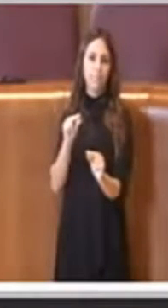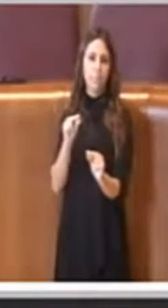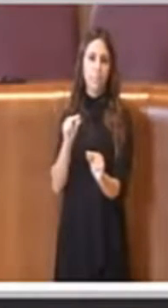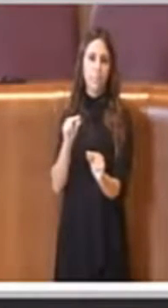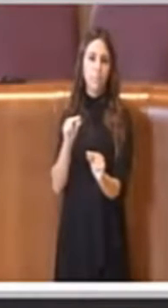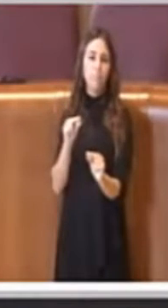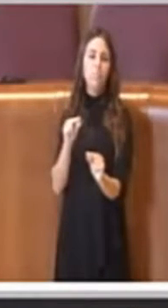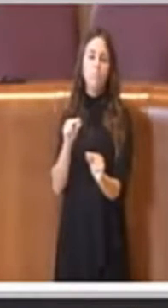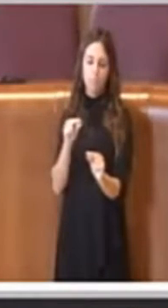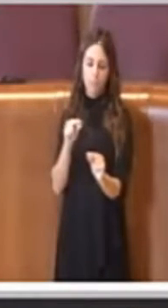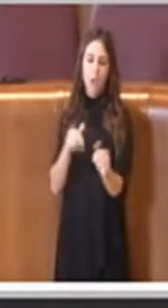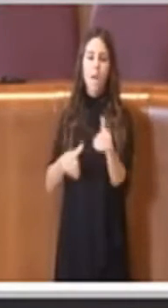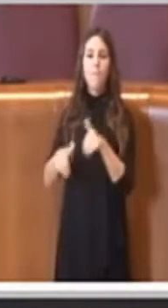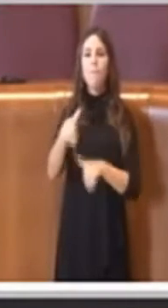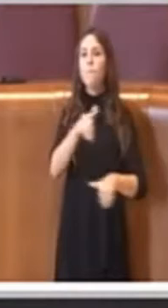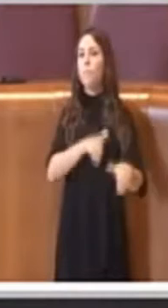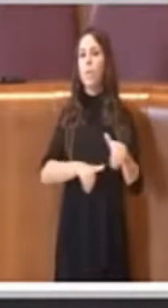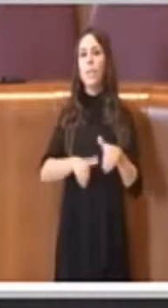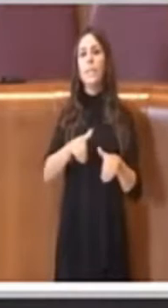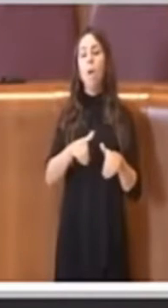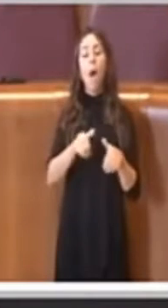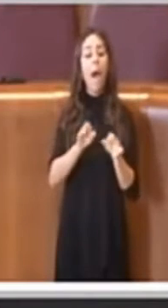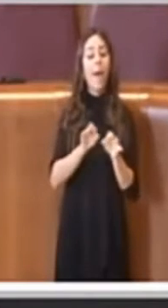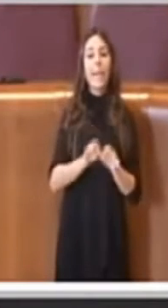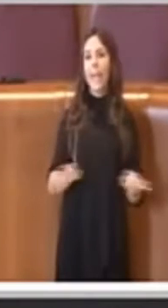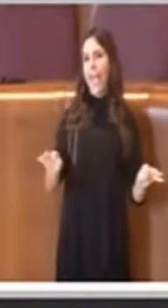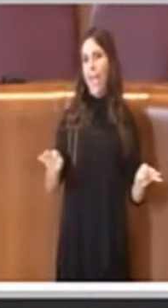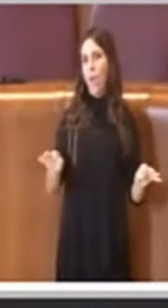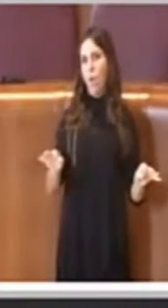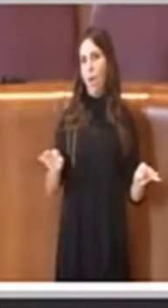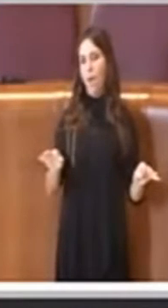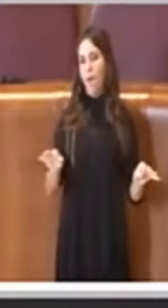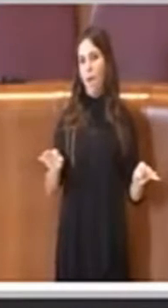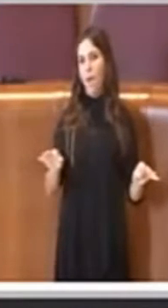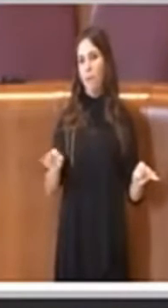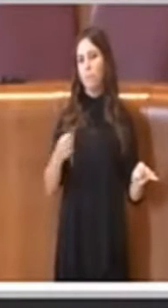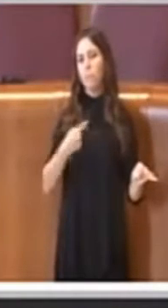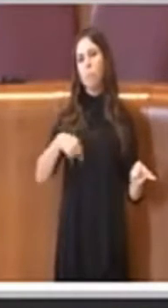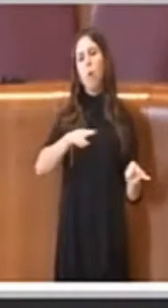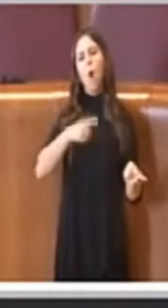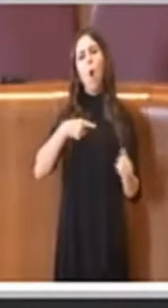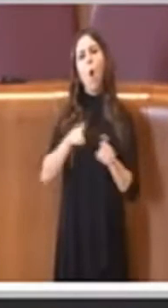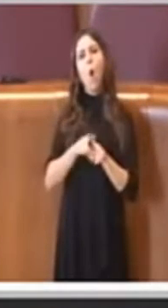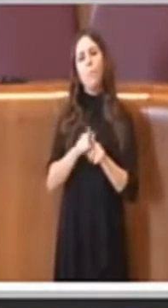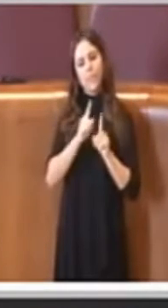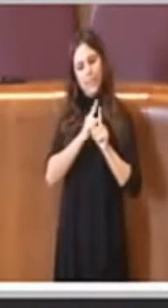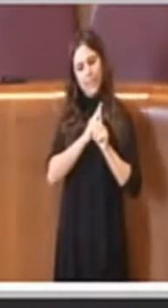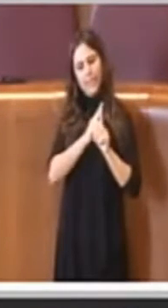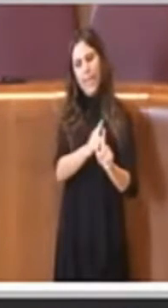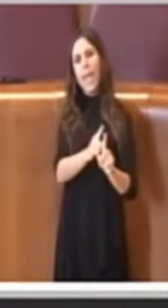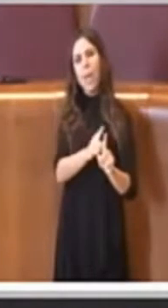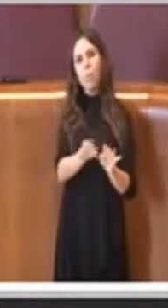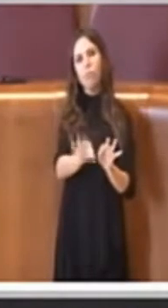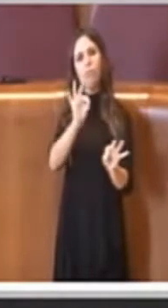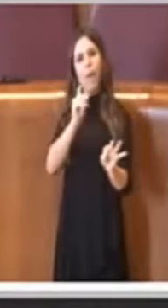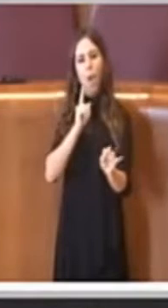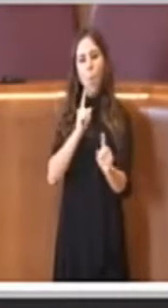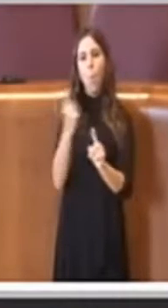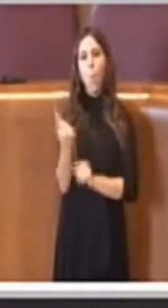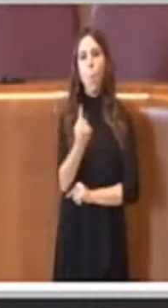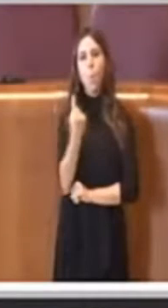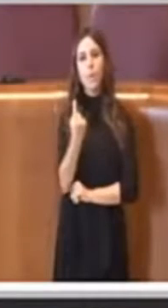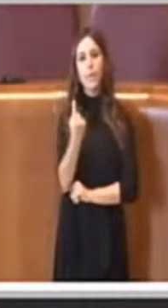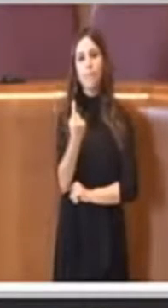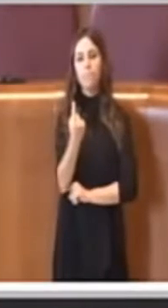è stata assolutamente regolare, noi stiamo andando in una direzione, la direzione che abbiamo sempre avuto, c'è